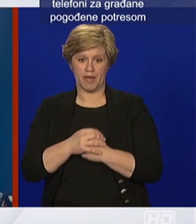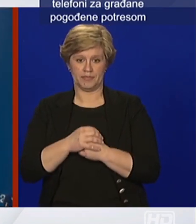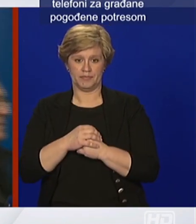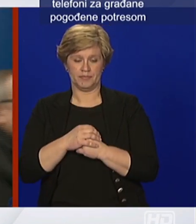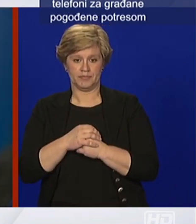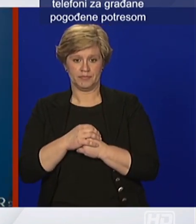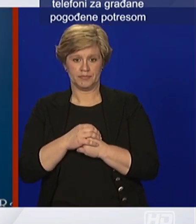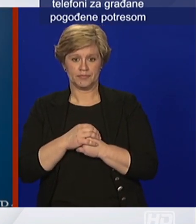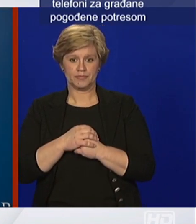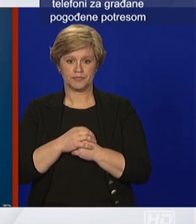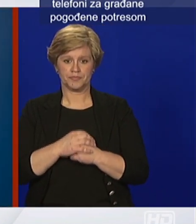Hvala vam